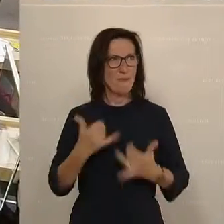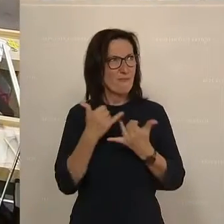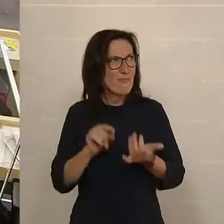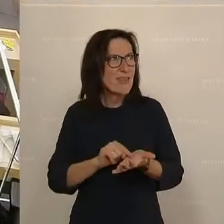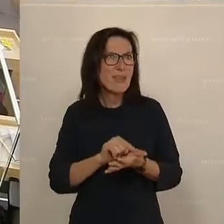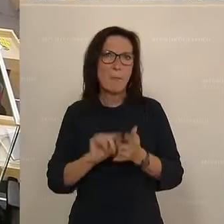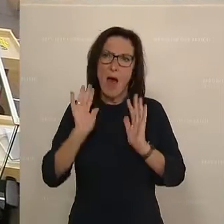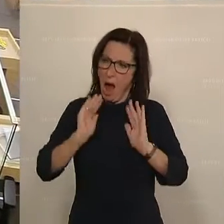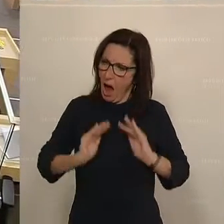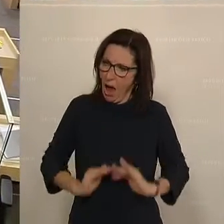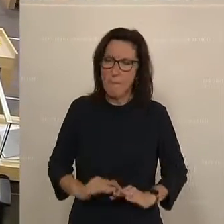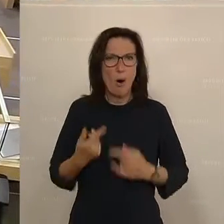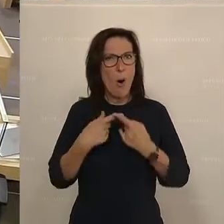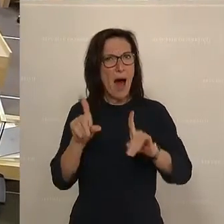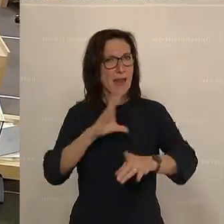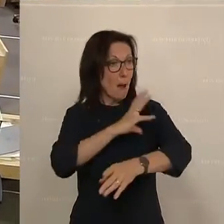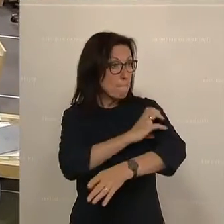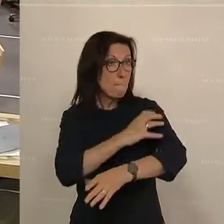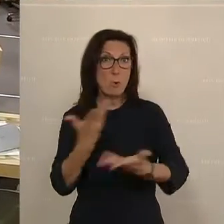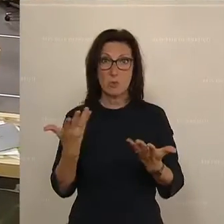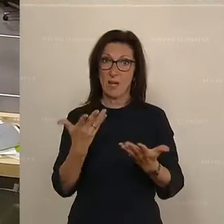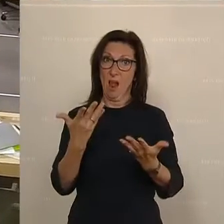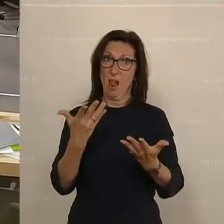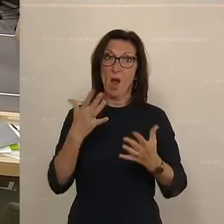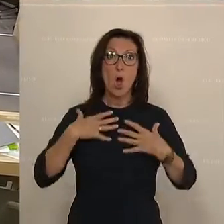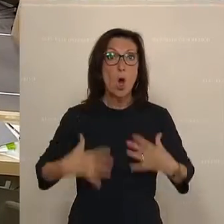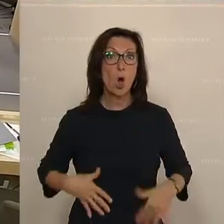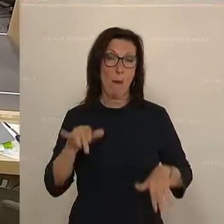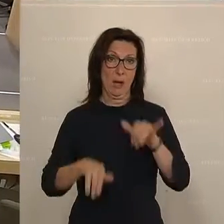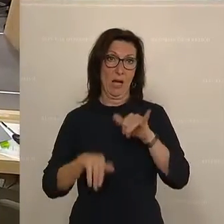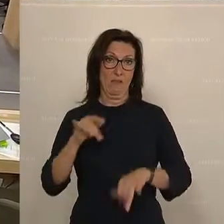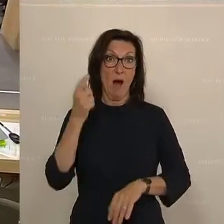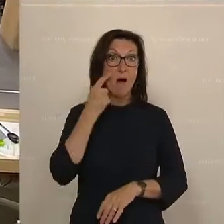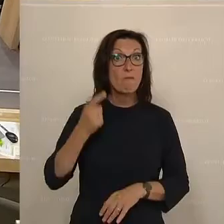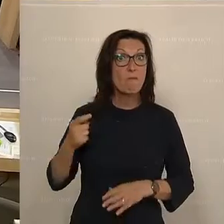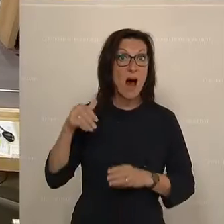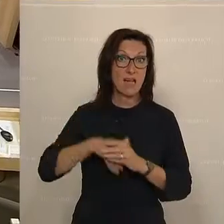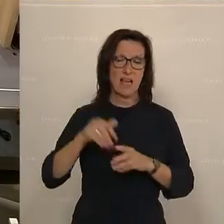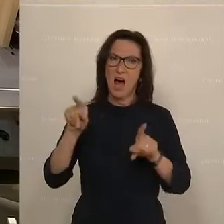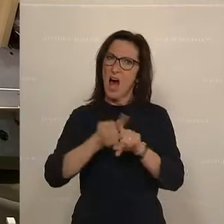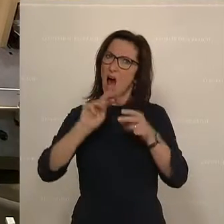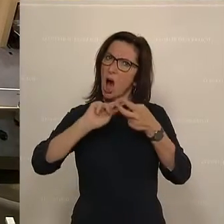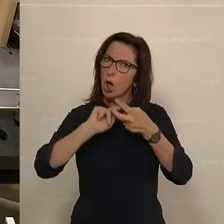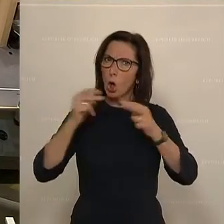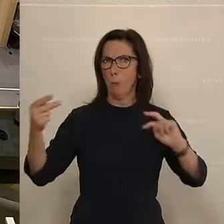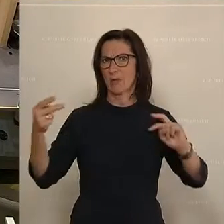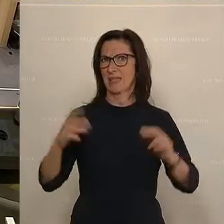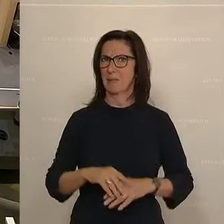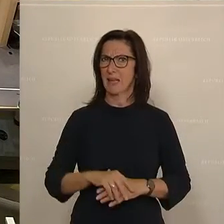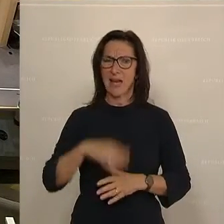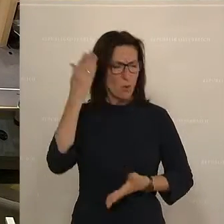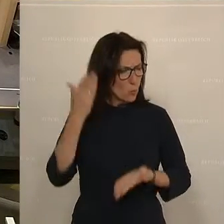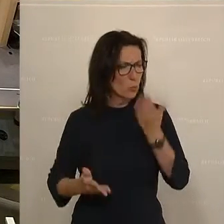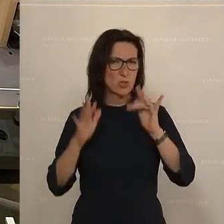unterscheiden sich in Muskelmasse, Körpergewicht, Wasseranteil. Es gibt auch Unterschiede in den Chromosomen, auf Organebenen, auf hormoneller